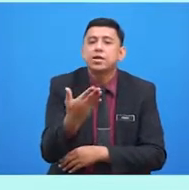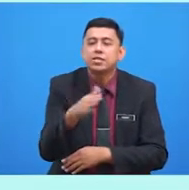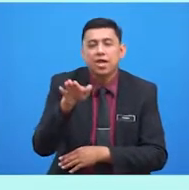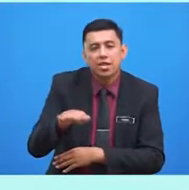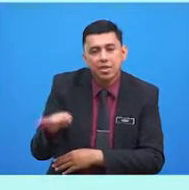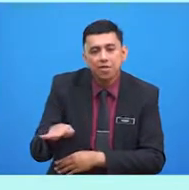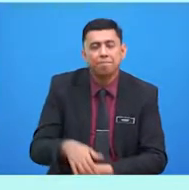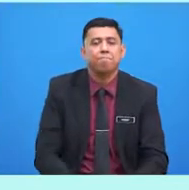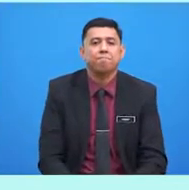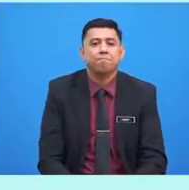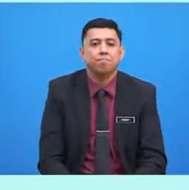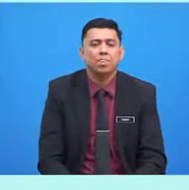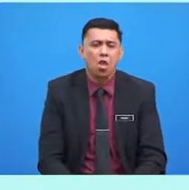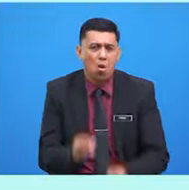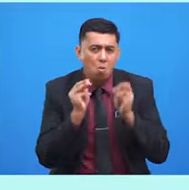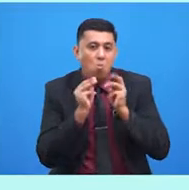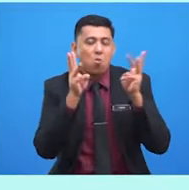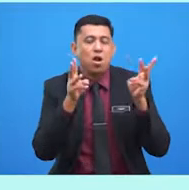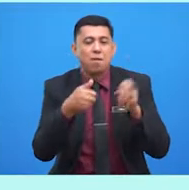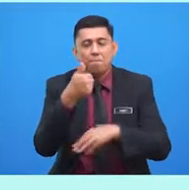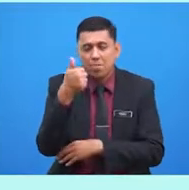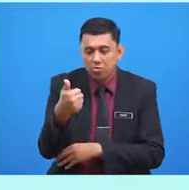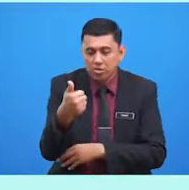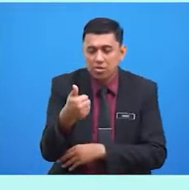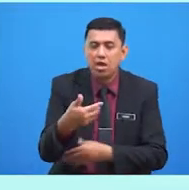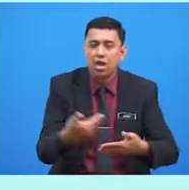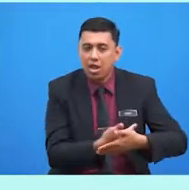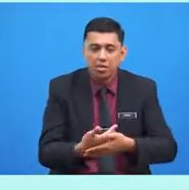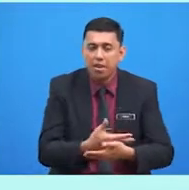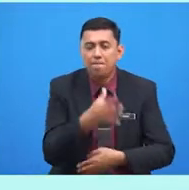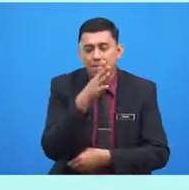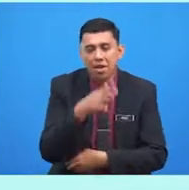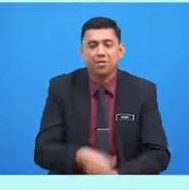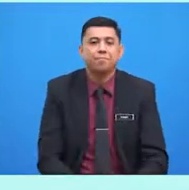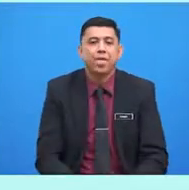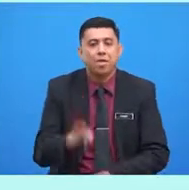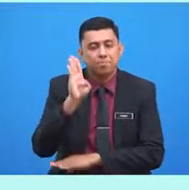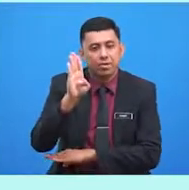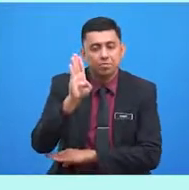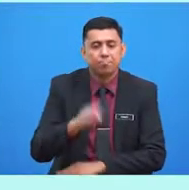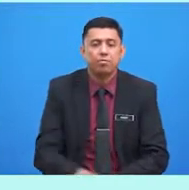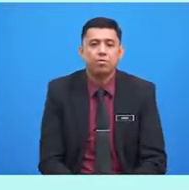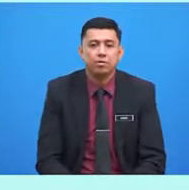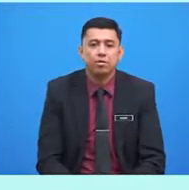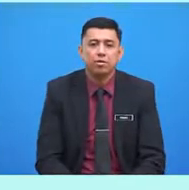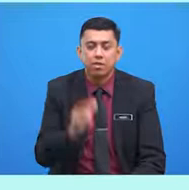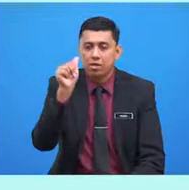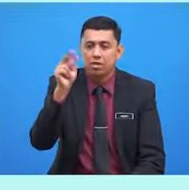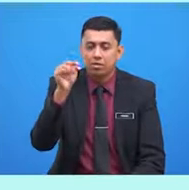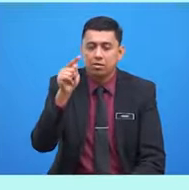adik. Wah, bagusnya anak-anak. Perbualan B. Anita,